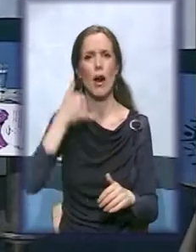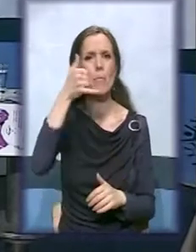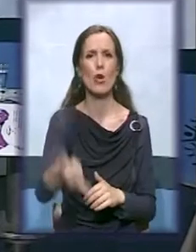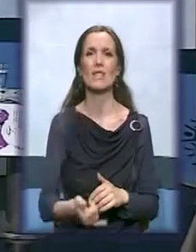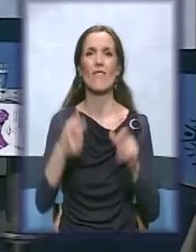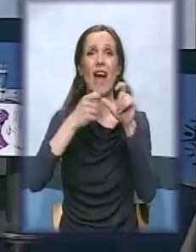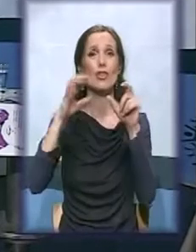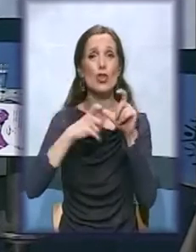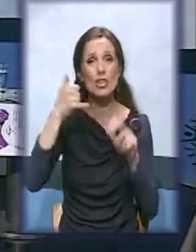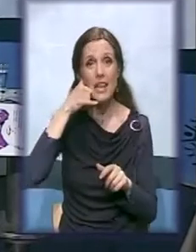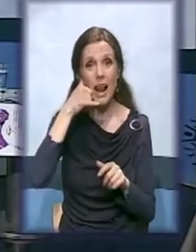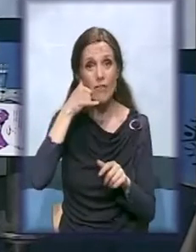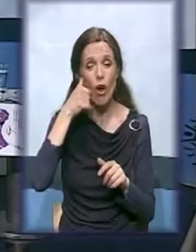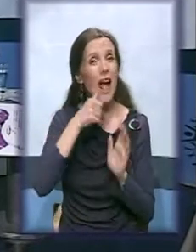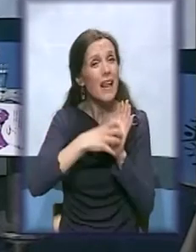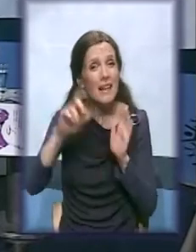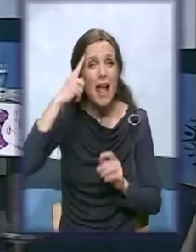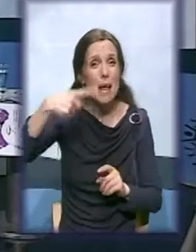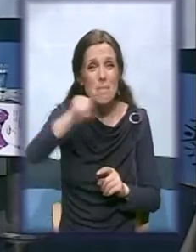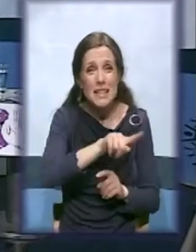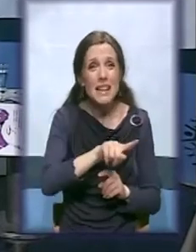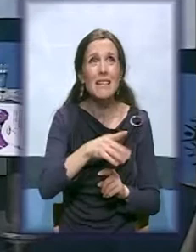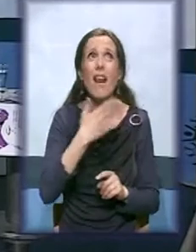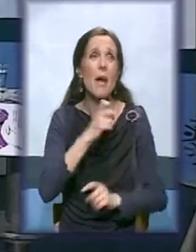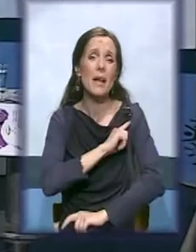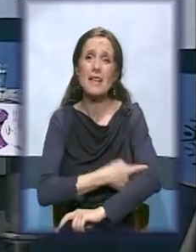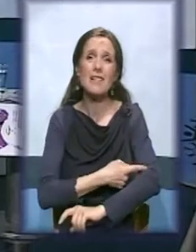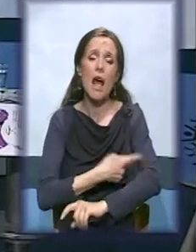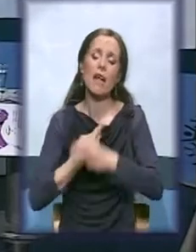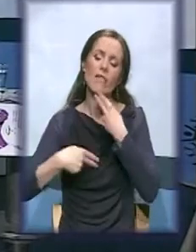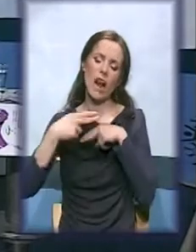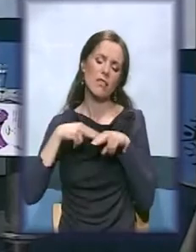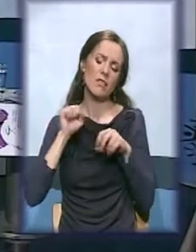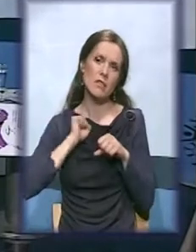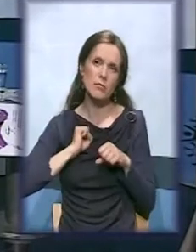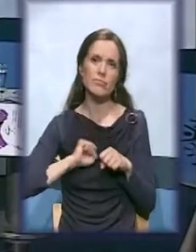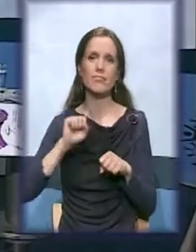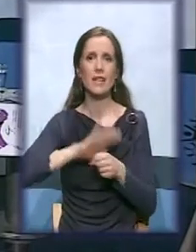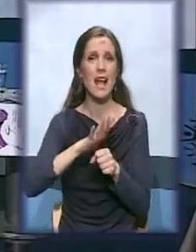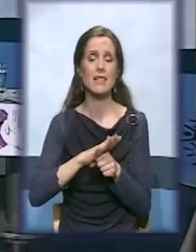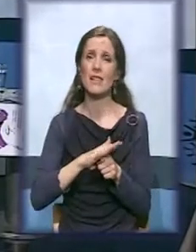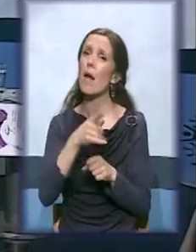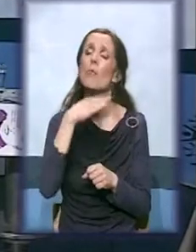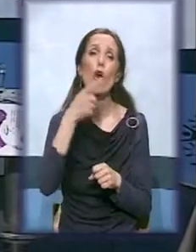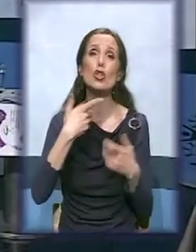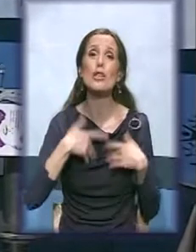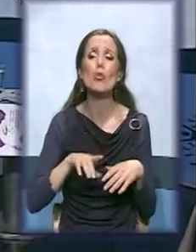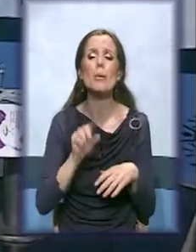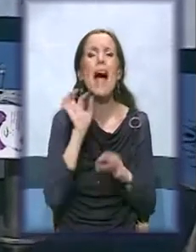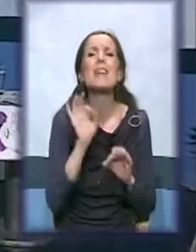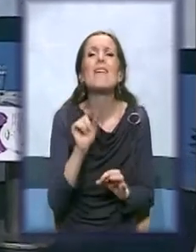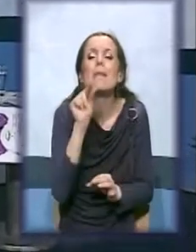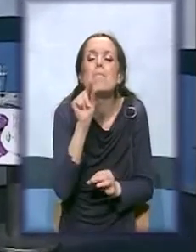ako opet mislite da nemate snage i vratite se u nasilje, mnogo ćete izgubiti. Ali svaki vaš mali ovakav korak,